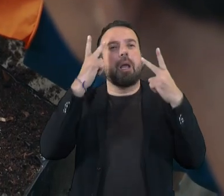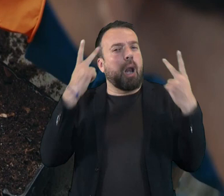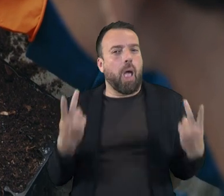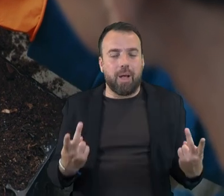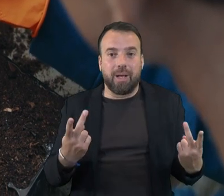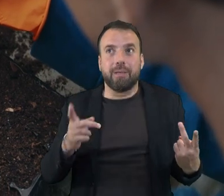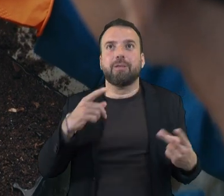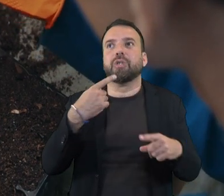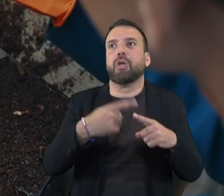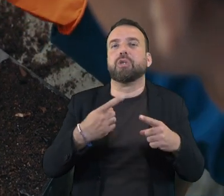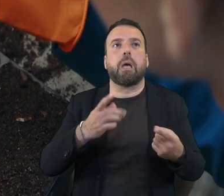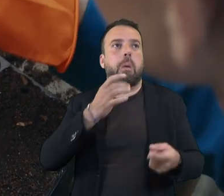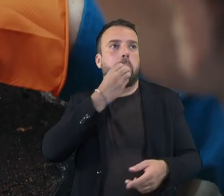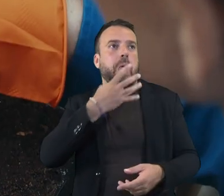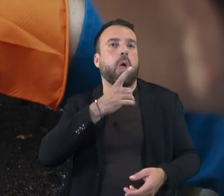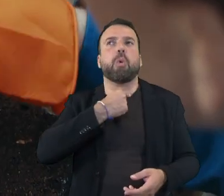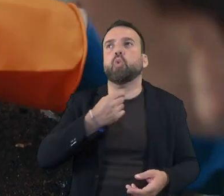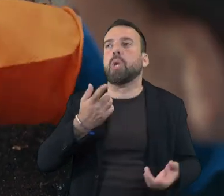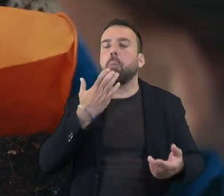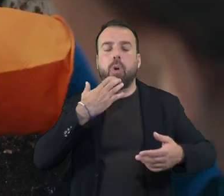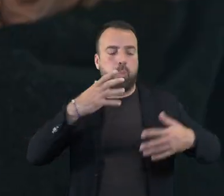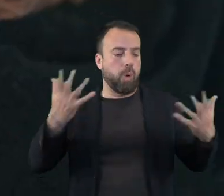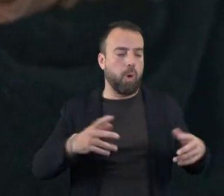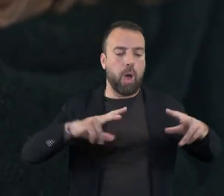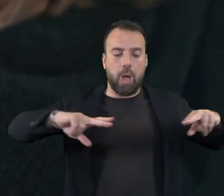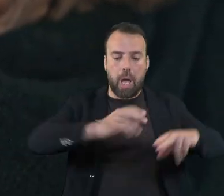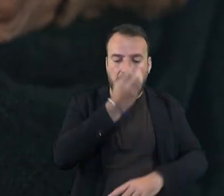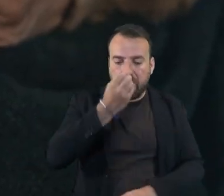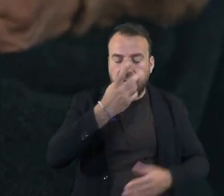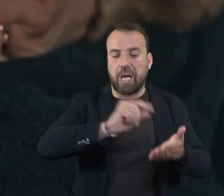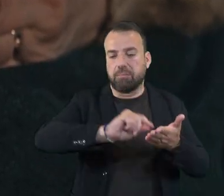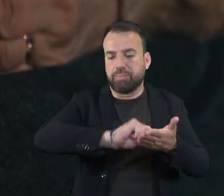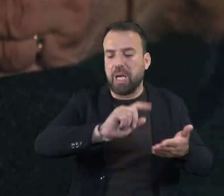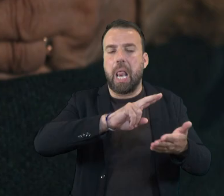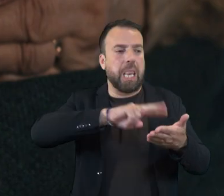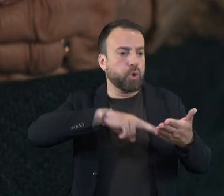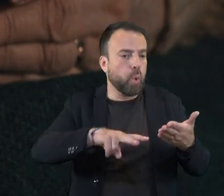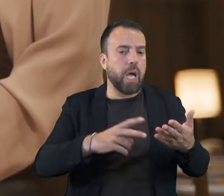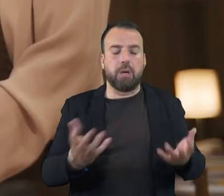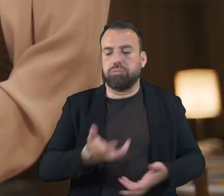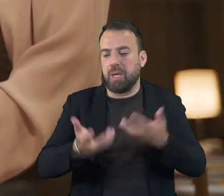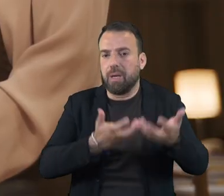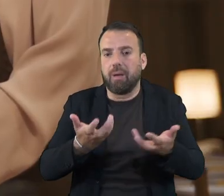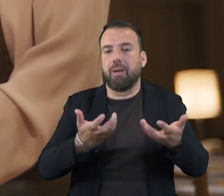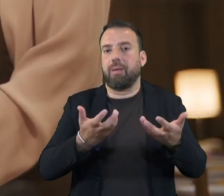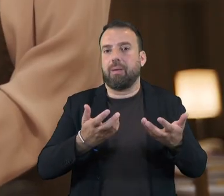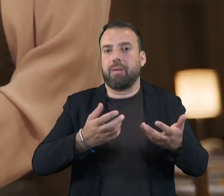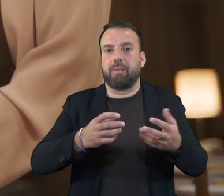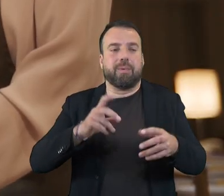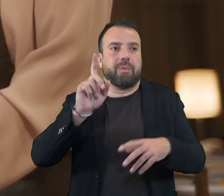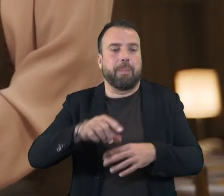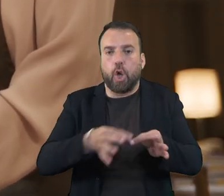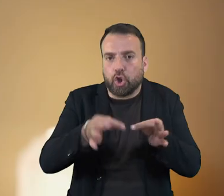interessos i habilitats, com poden ser la jardineria, la lectura, escriure, escoltar música, cuinar, fer relaxació,